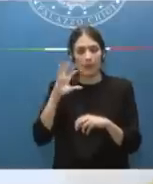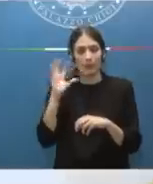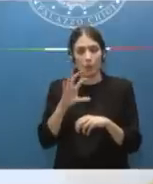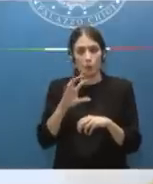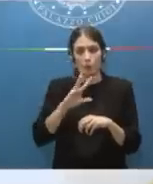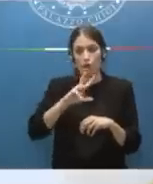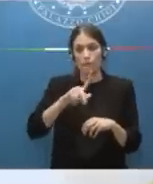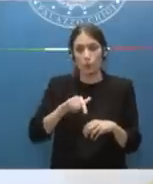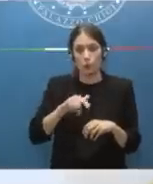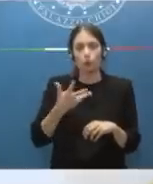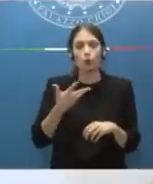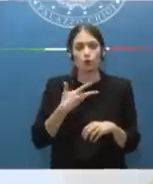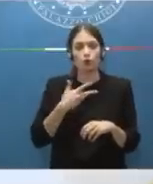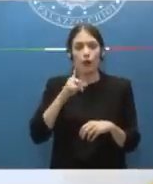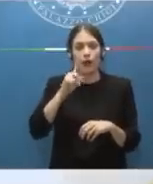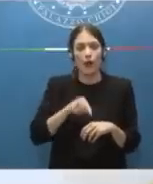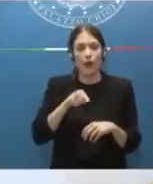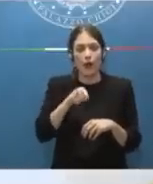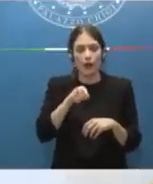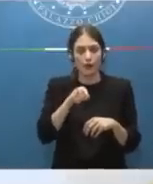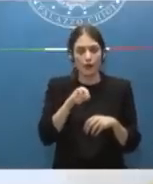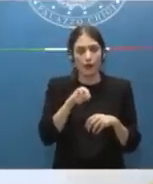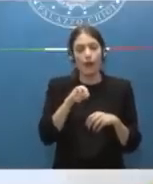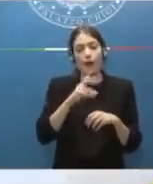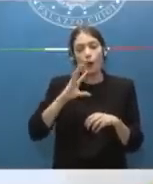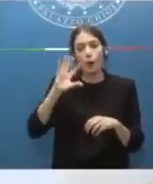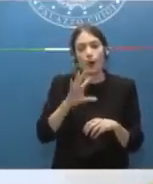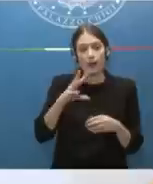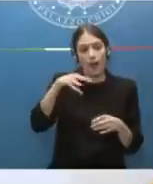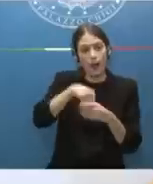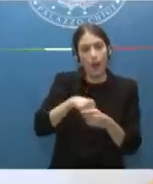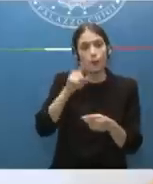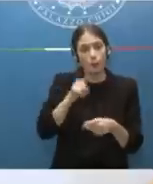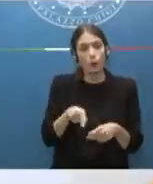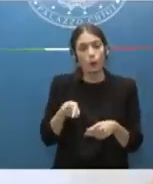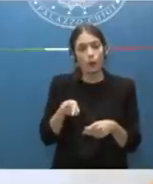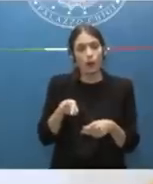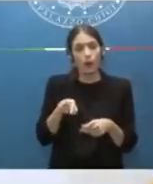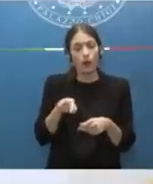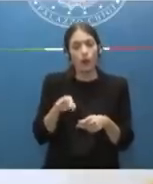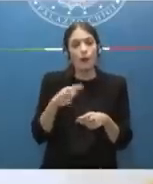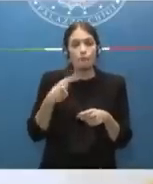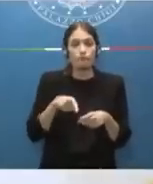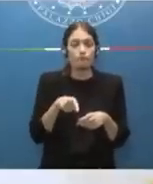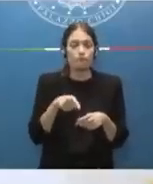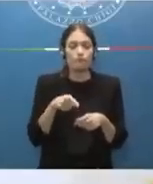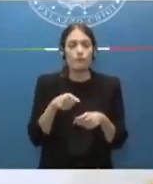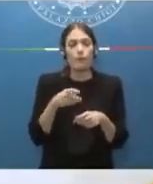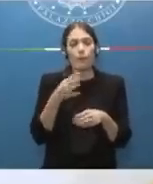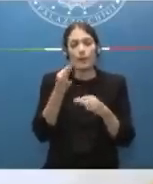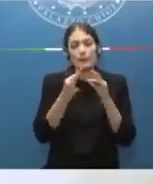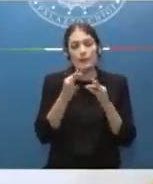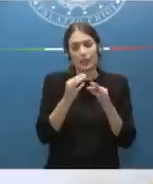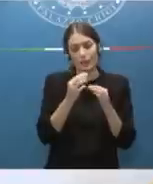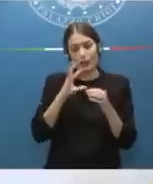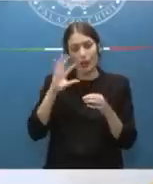vi fosse anche la cosiddetta voluntas puniendi, cioè la querela. La querela non è sempre formulata in termini sacramentali